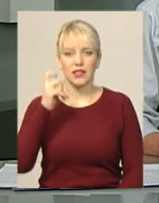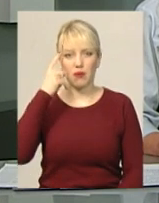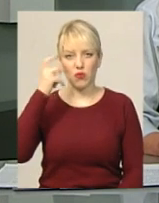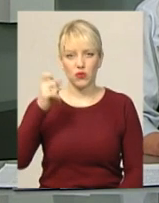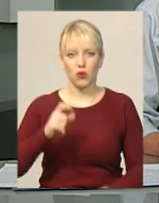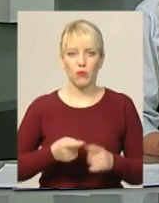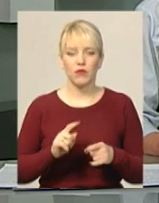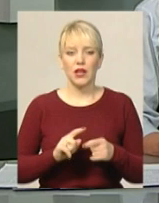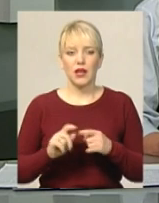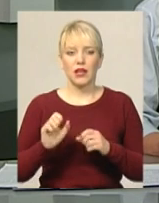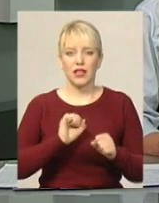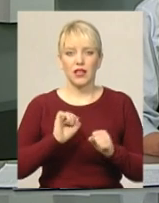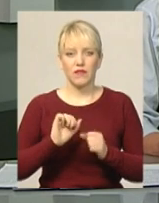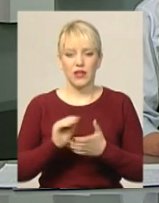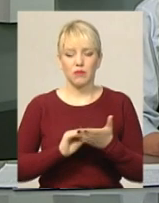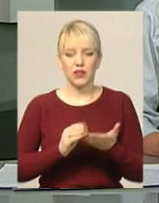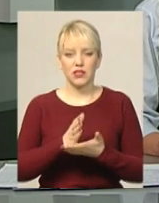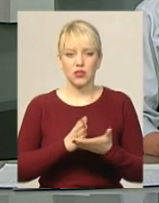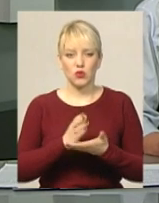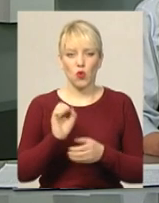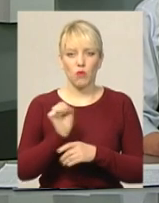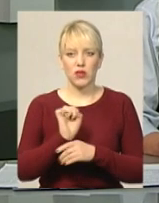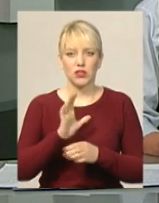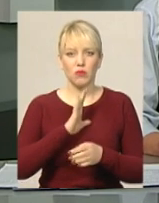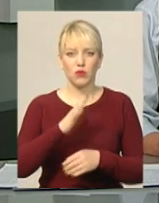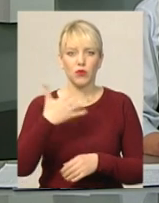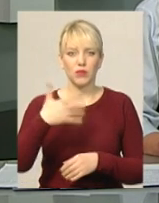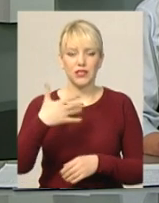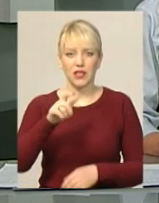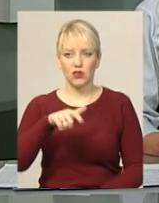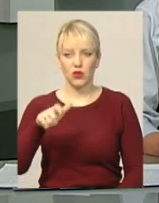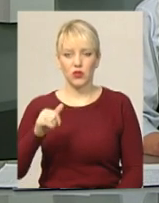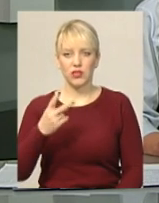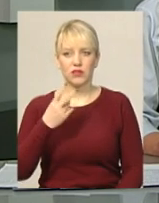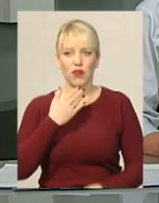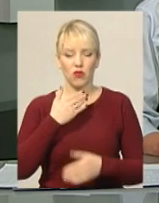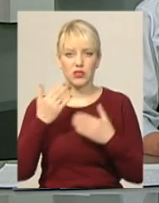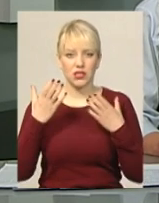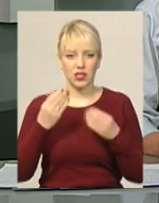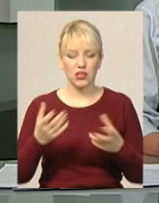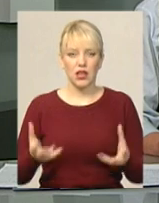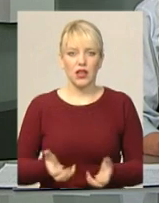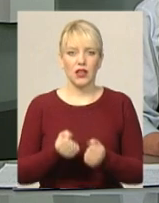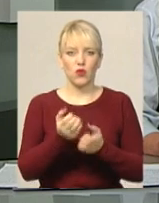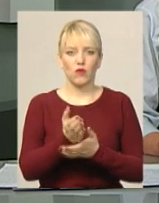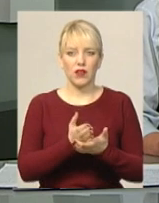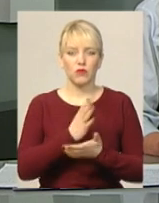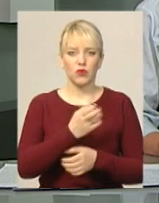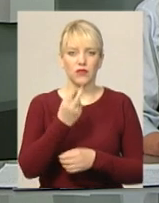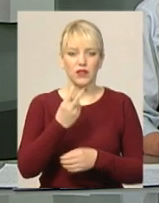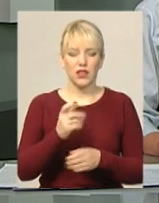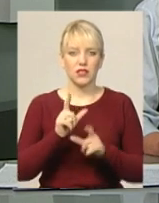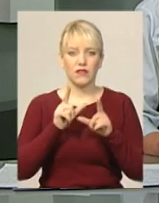відомства Андрій Козак, загалом в автівках перебувало понад півсотні людей. За два останні дні рятувальники здійснили 12 таких виїздів у